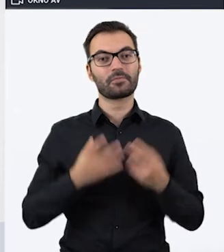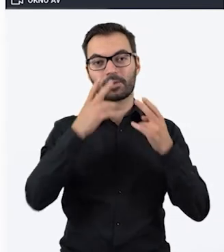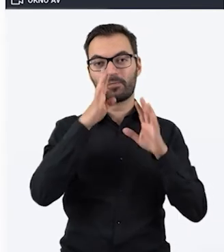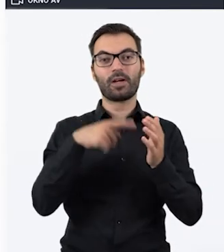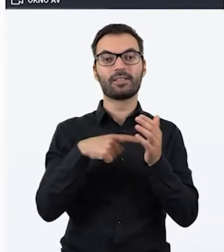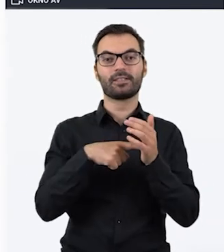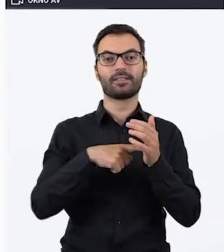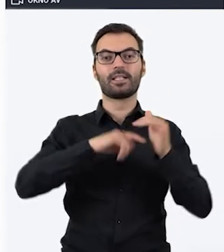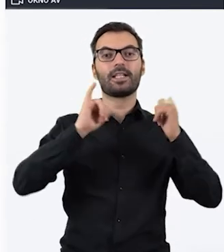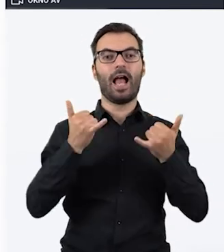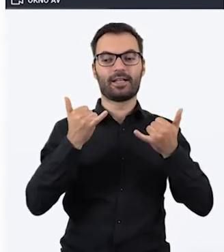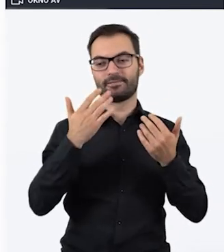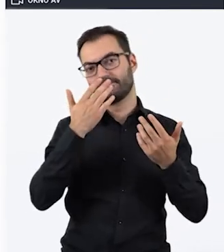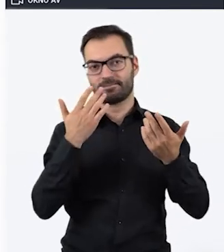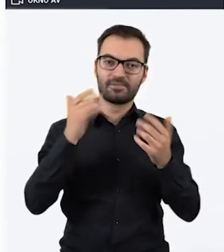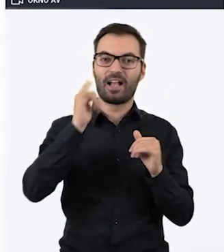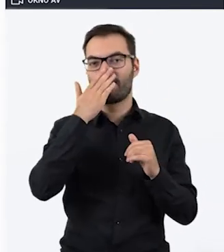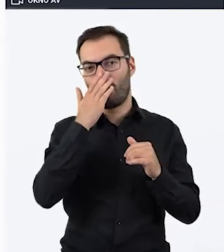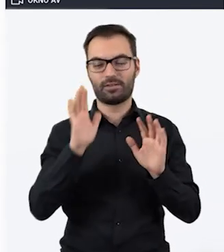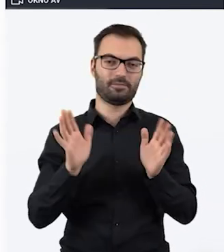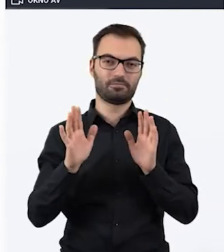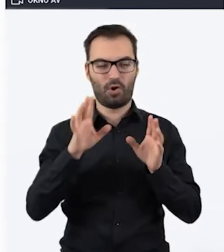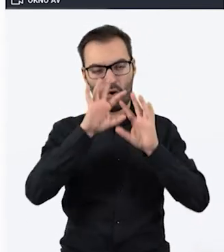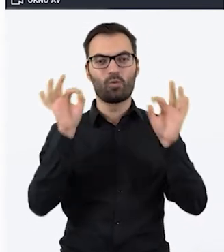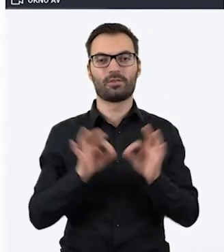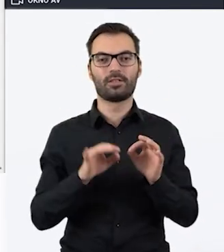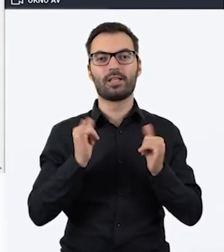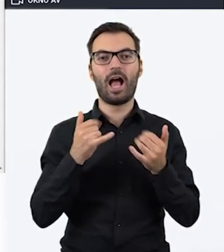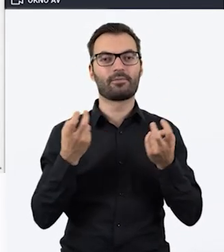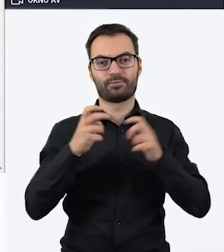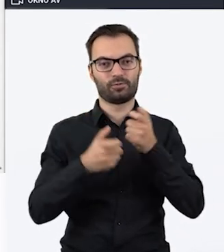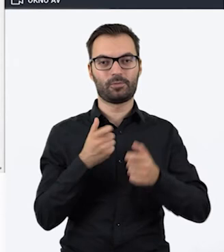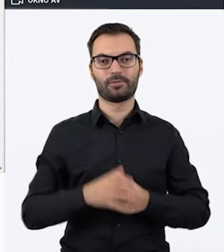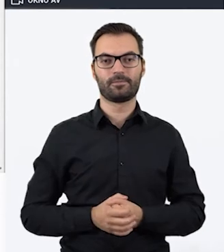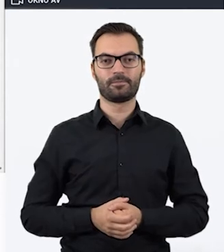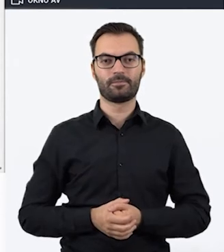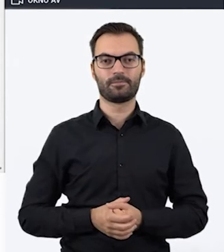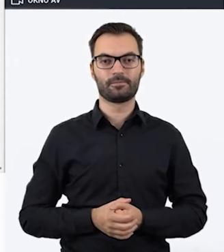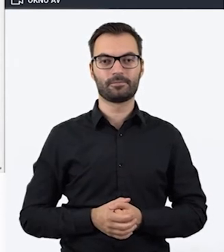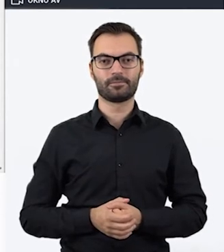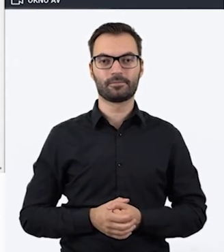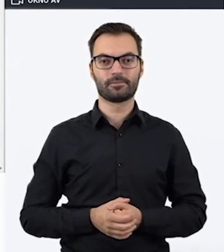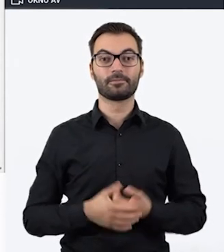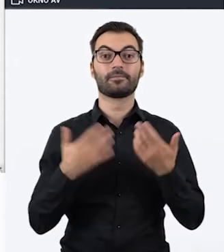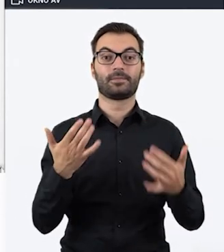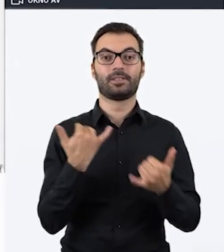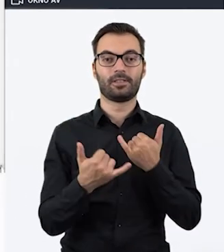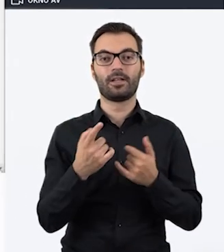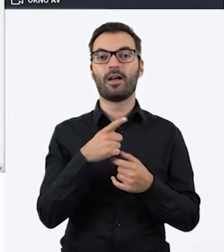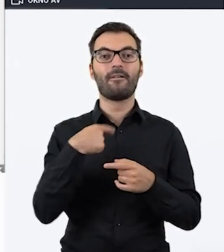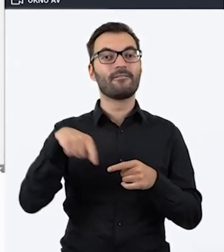jak to mniej więcej wygląda i jak to stworzyć. Tak naprawdę, jeżeli